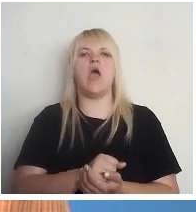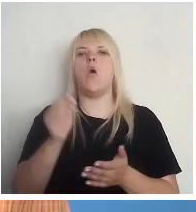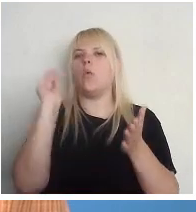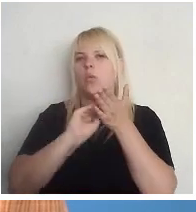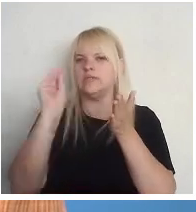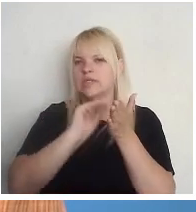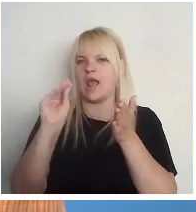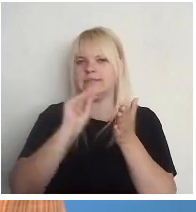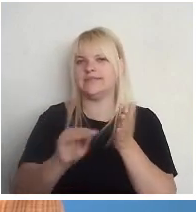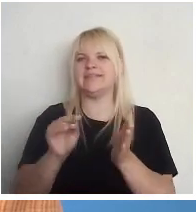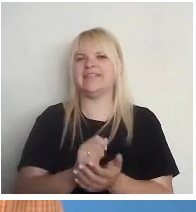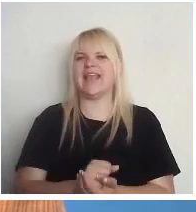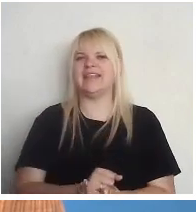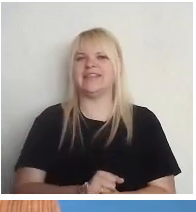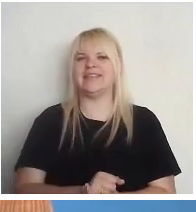Jā, nedrīkst,